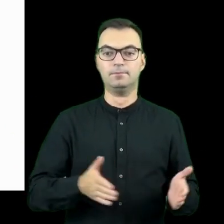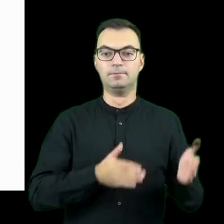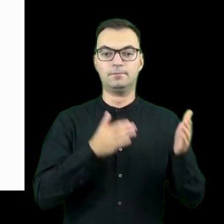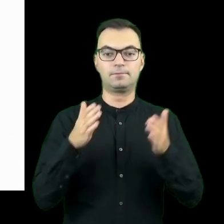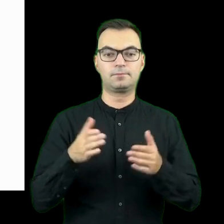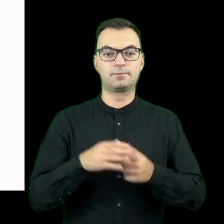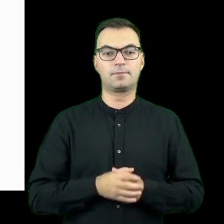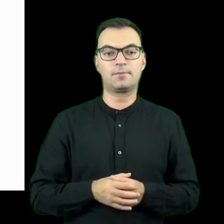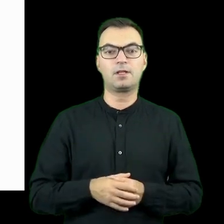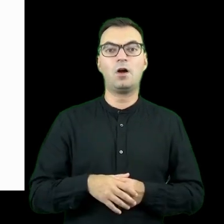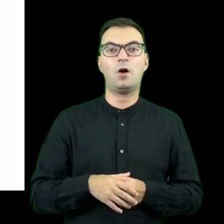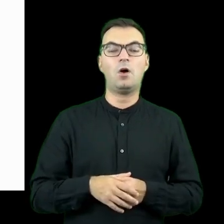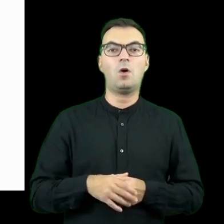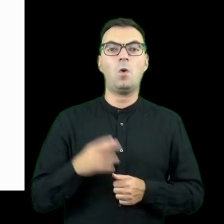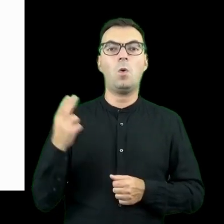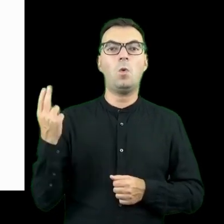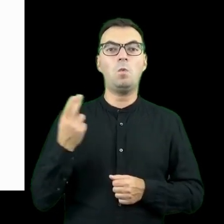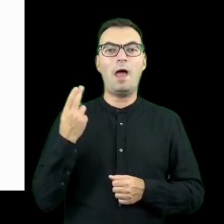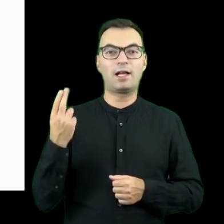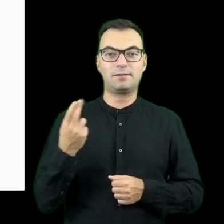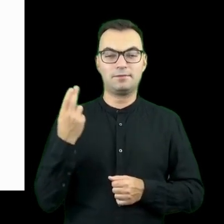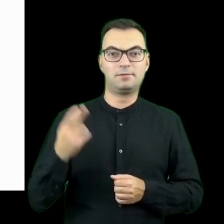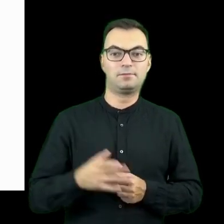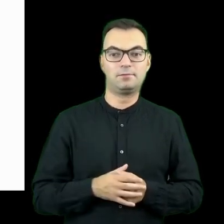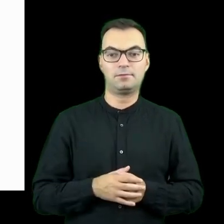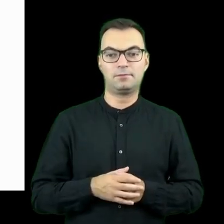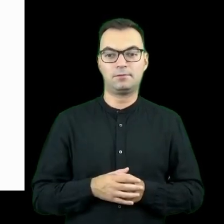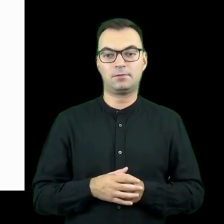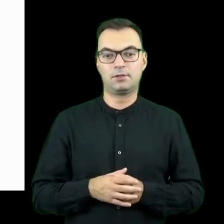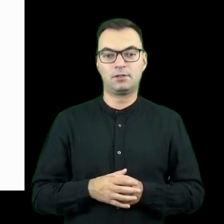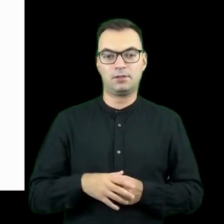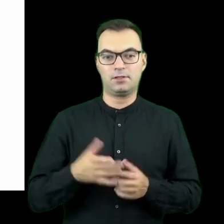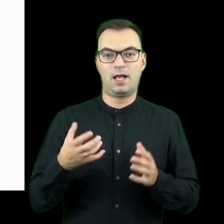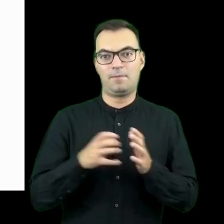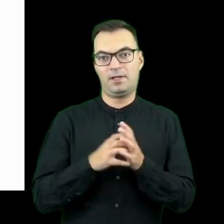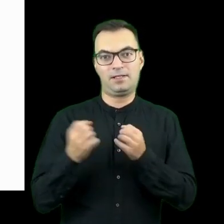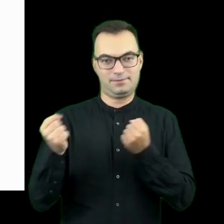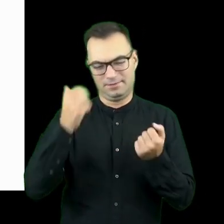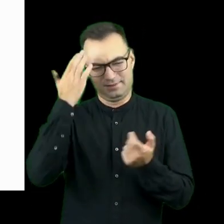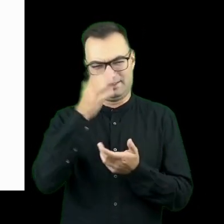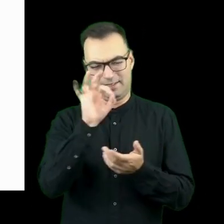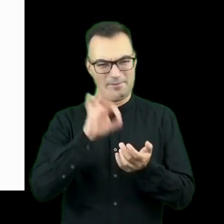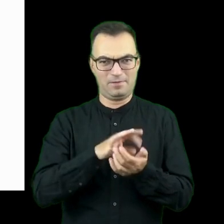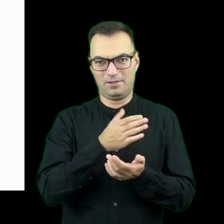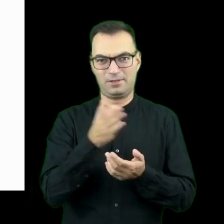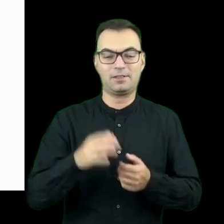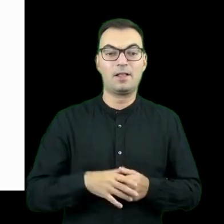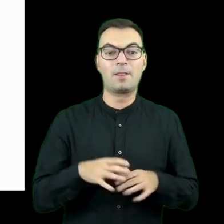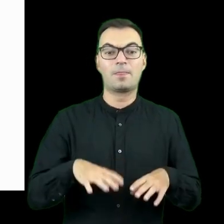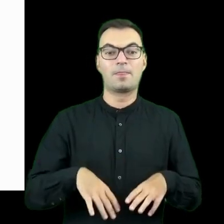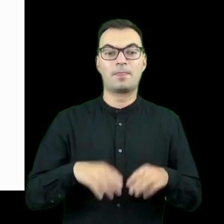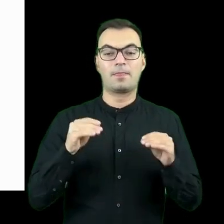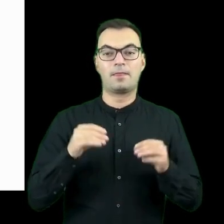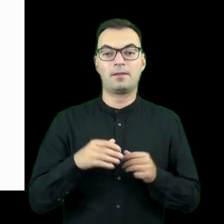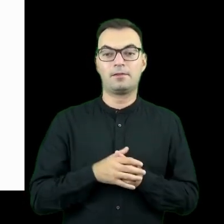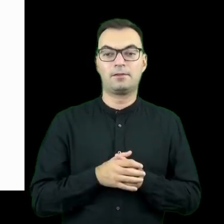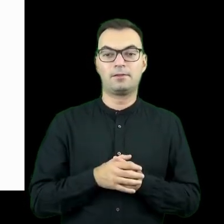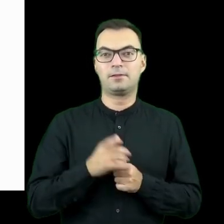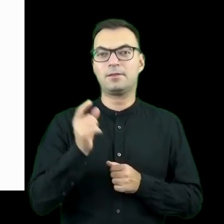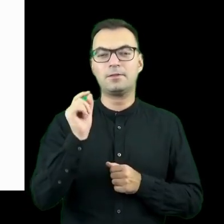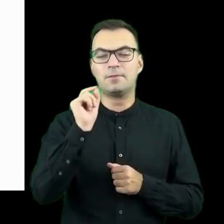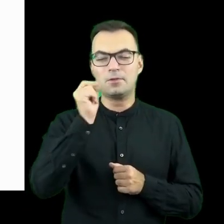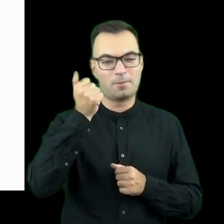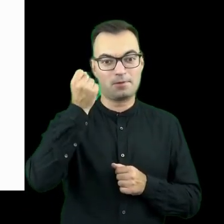Uber, no bo to duża aplikacja transportowa, którą też zapewne znacie, ona zaczęła się również od bardzo, bardzo